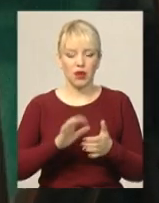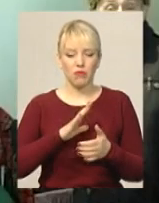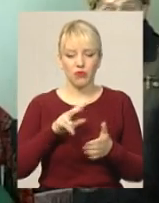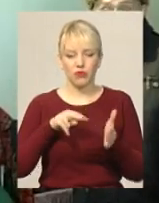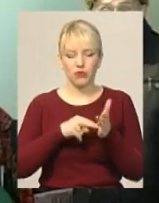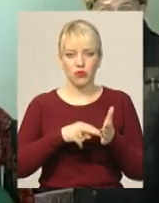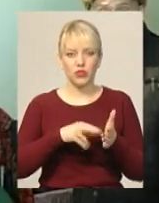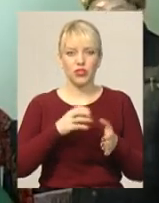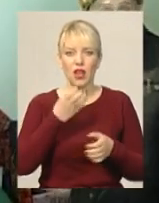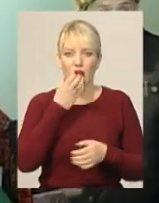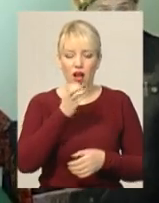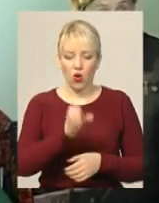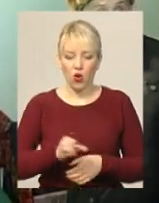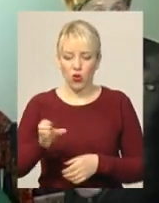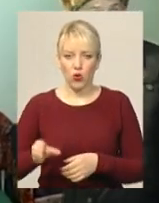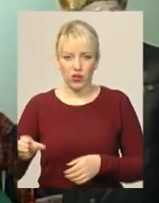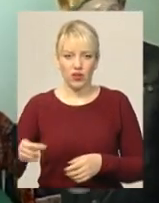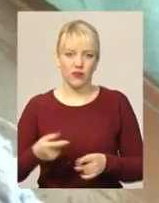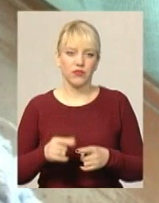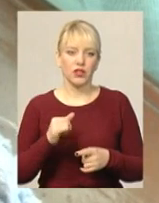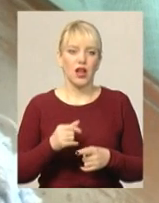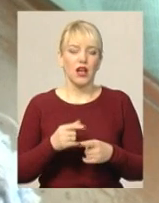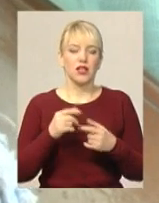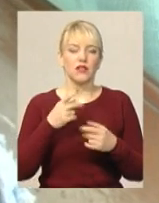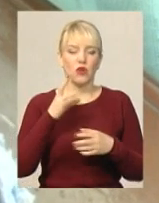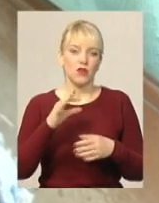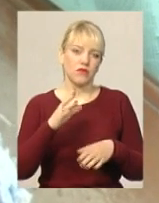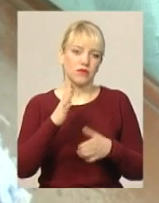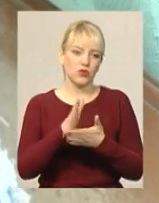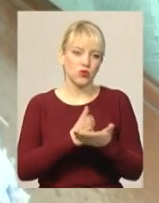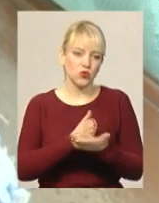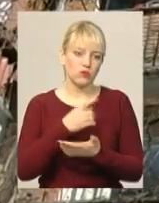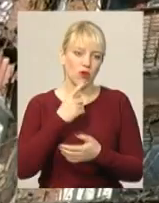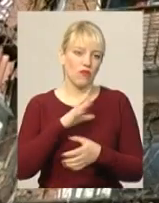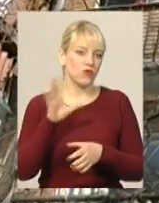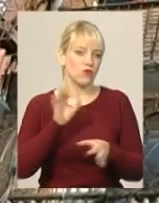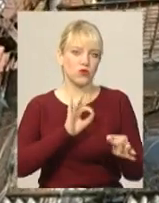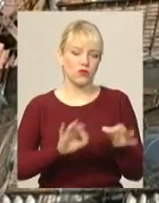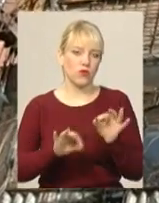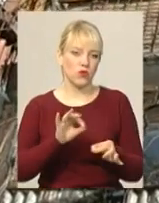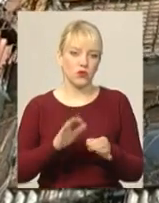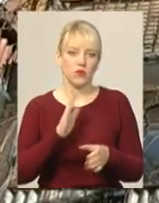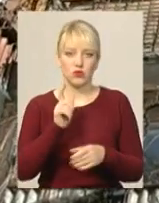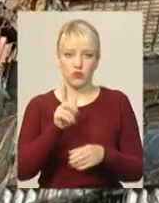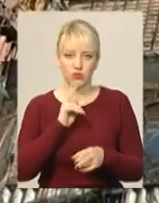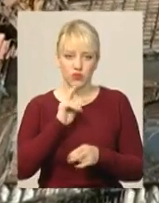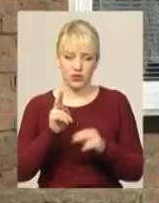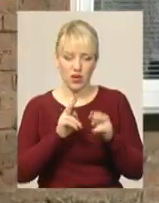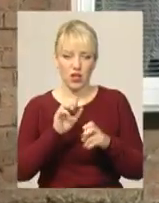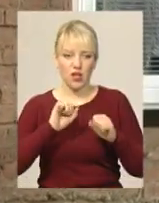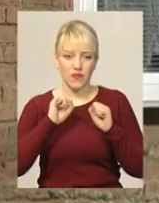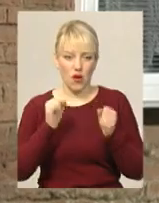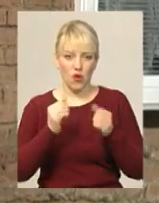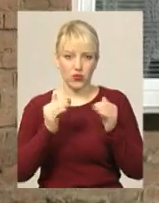працював усю ніч Однак комунальники констатують, температура в квартирі у нормі Обіцяють, якщо мешканці скаржатимуться на холод в оселі,